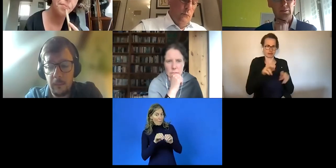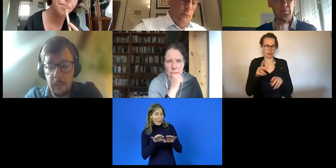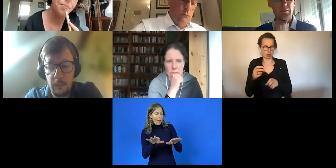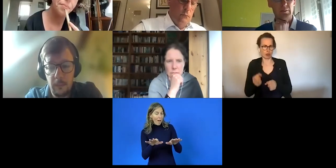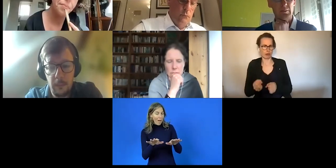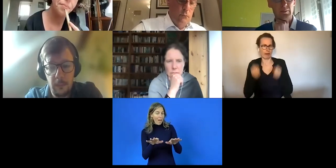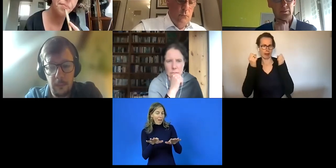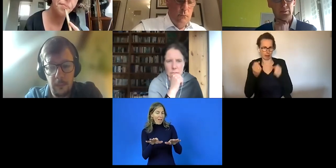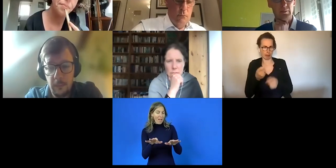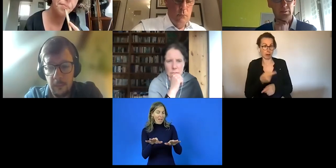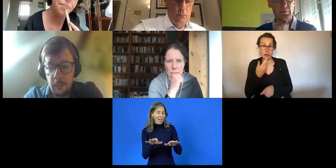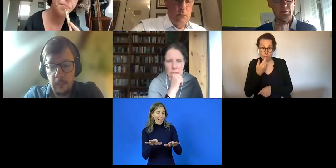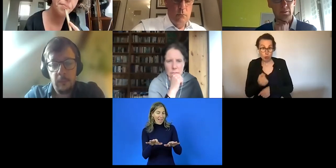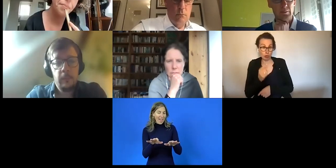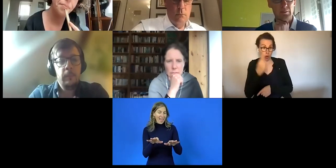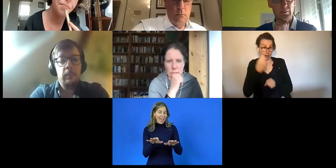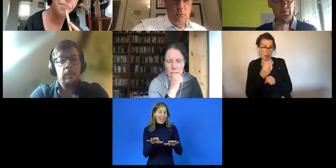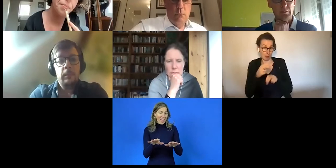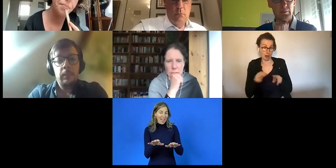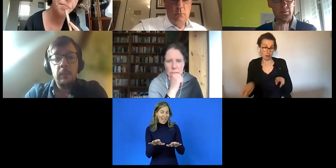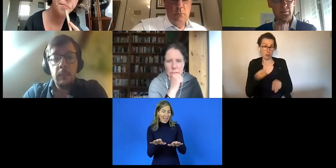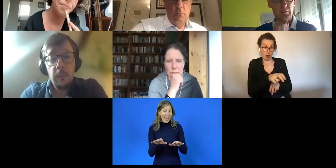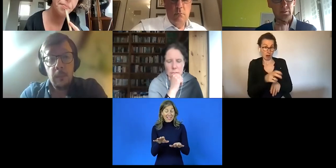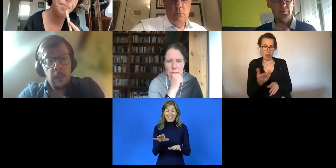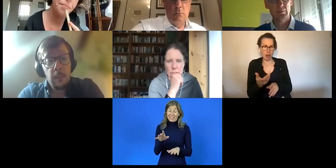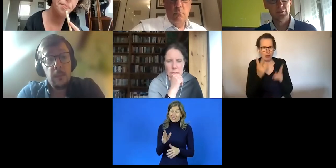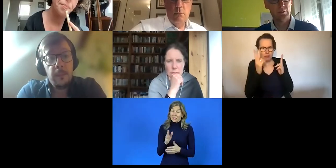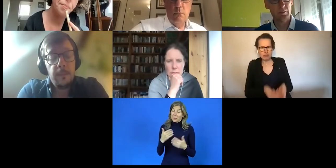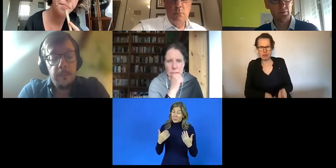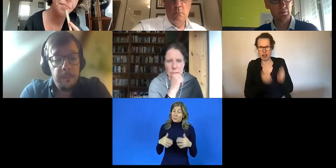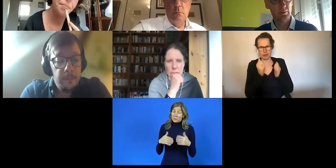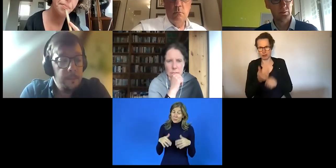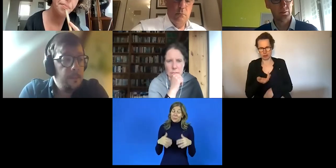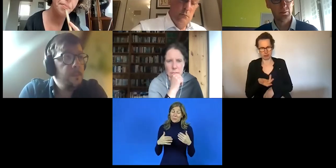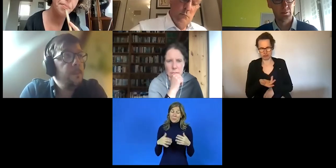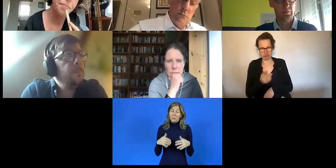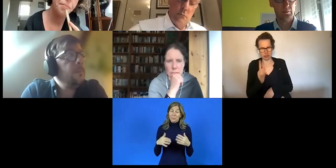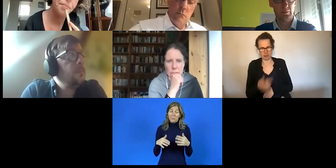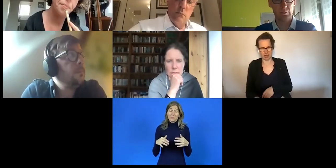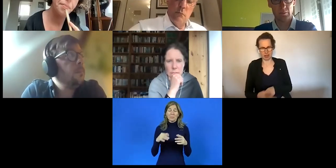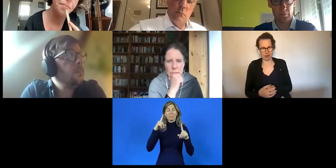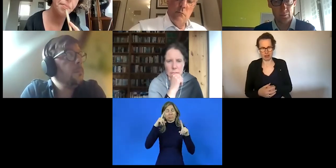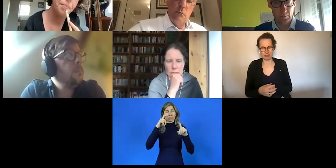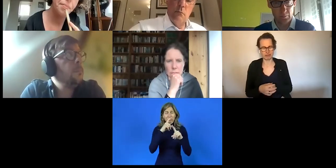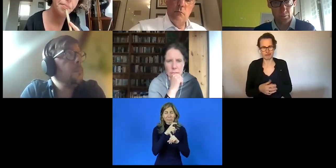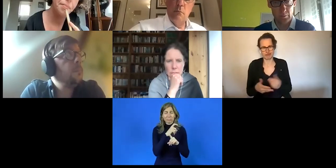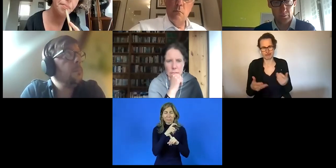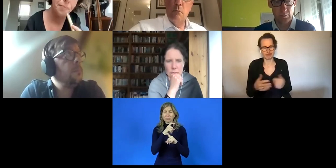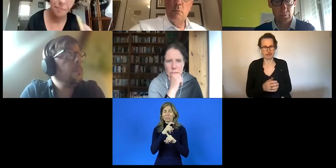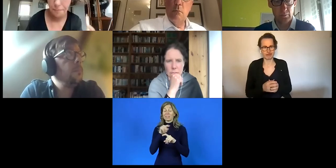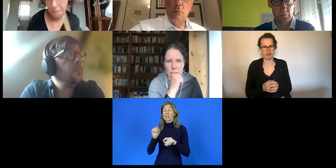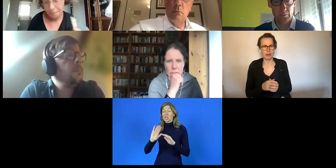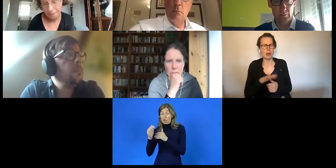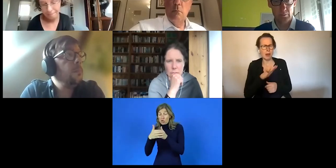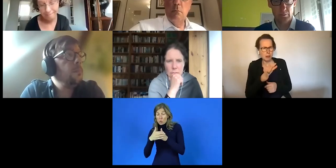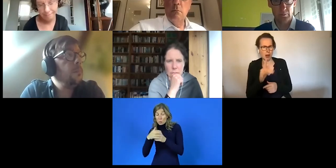Also ich möchte, nur man kriegt nicht so die Hilfen, die man eigentlich haben will und wird auch teilweise auch daran